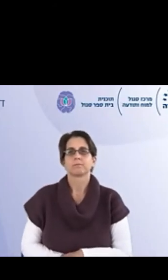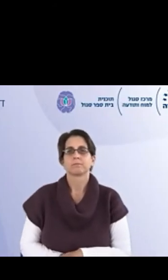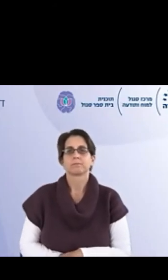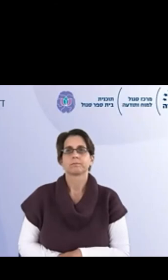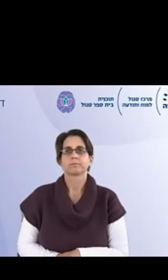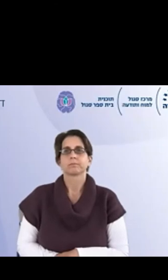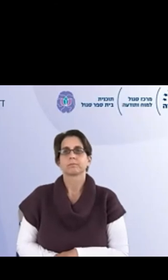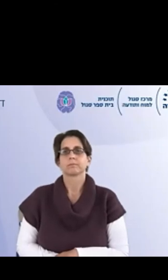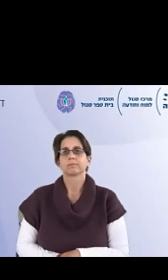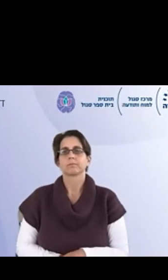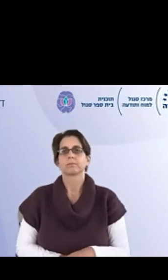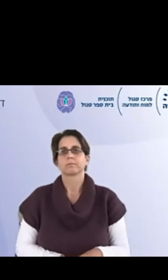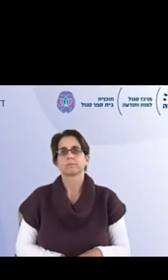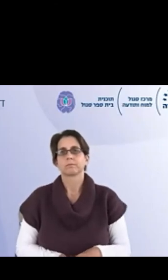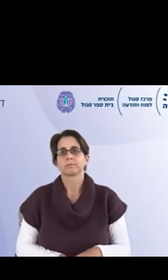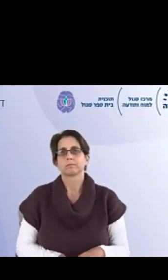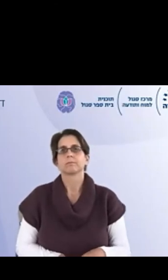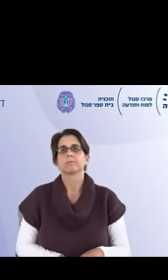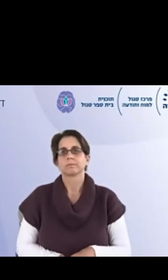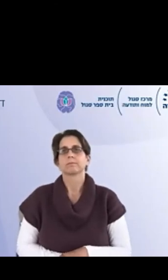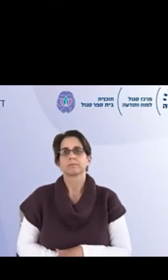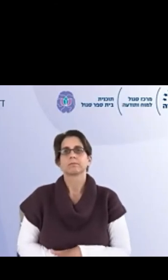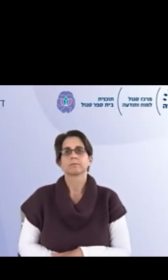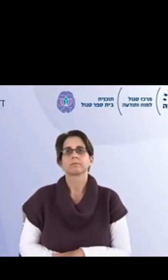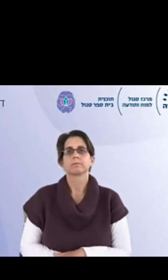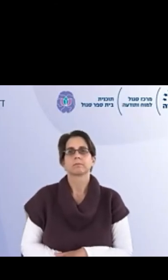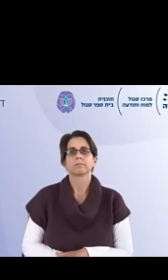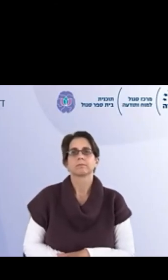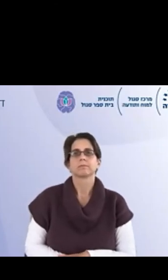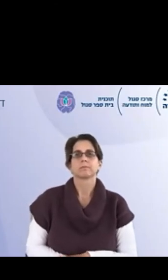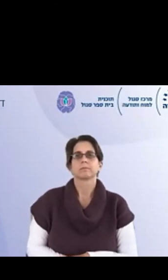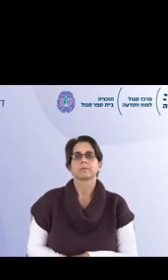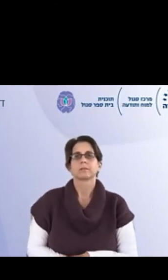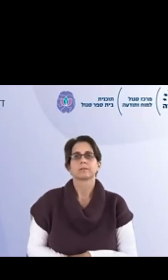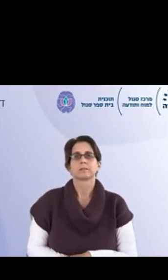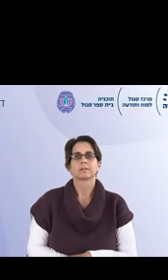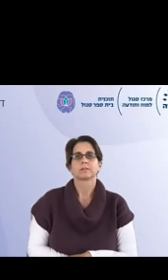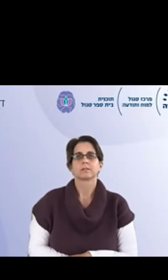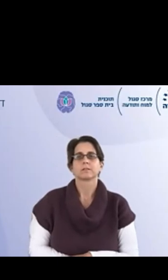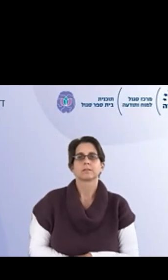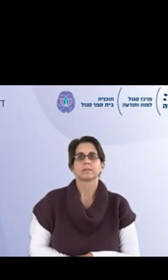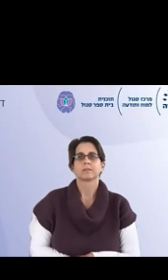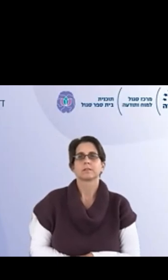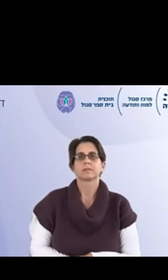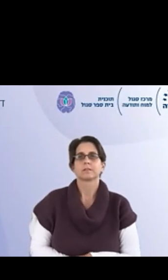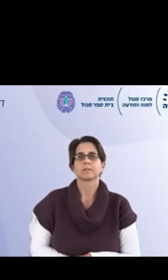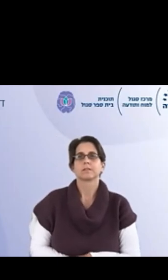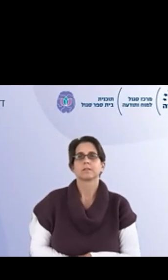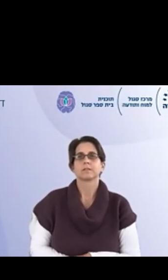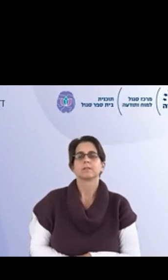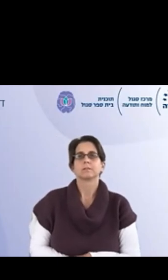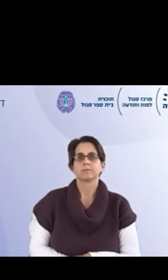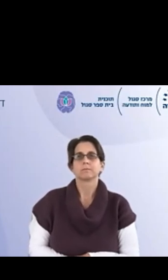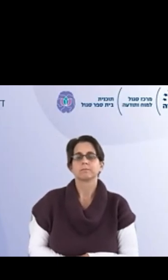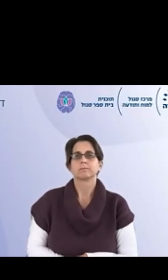לנצל את כל מה שבספר סגול מציע, את תרגול ביום ראשון כדי להיות, גם אנחנו הכי טובים